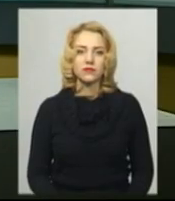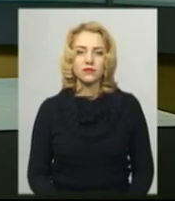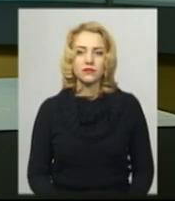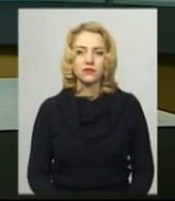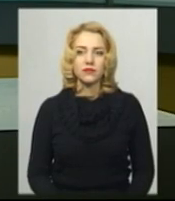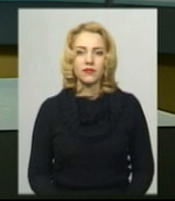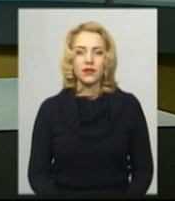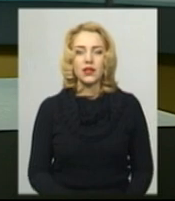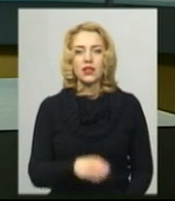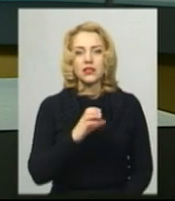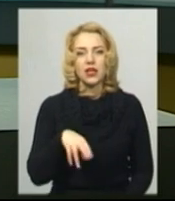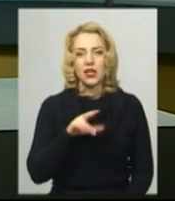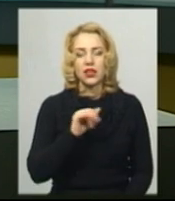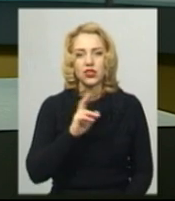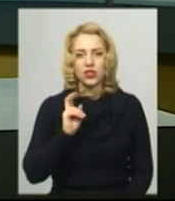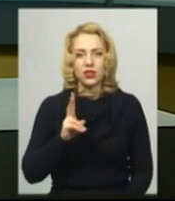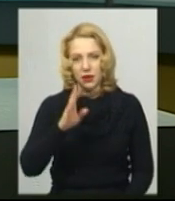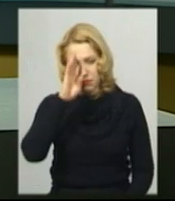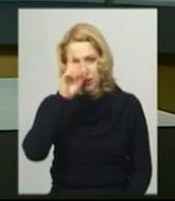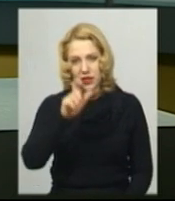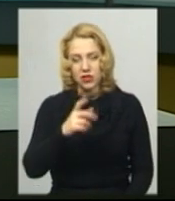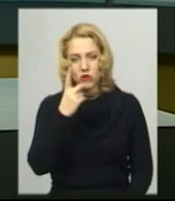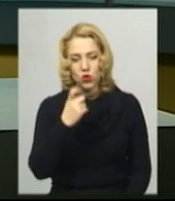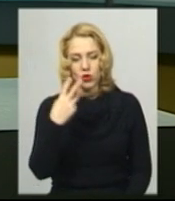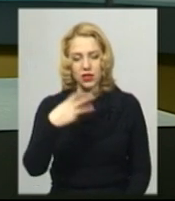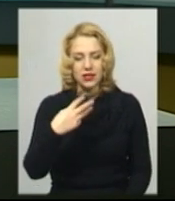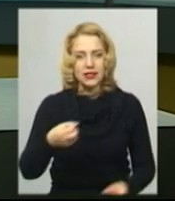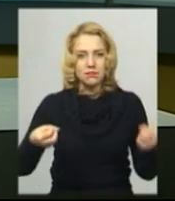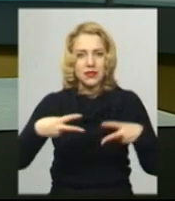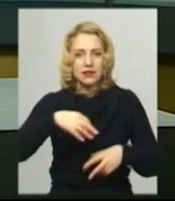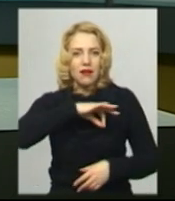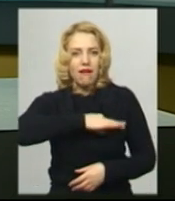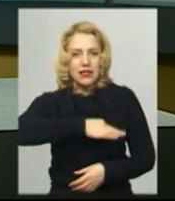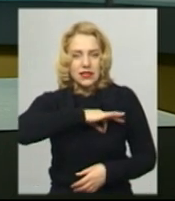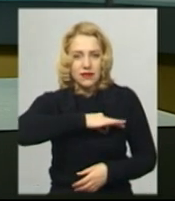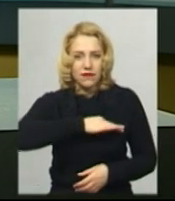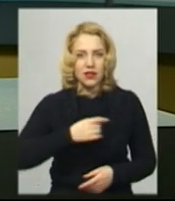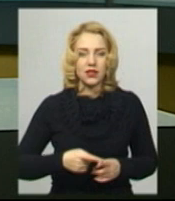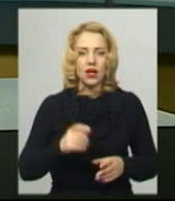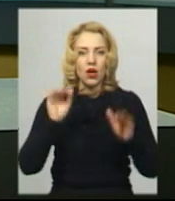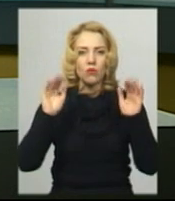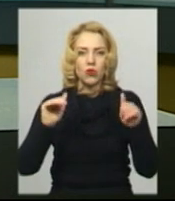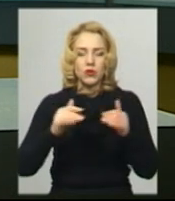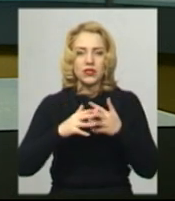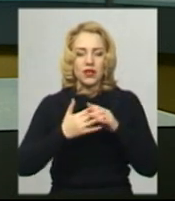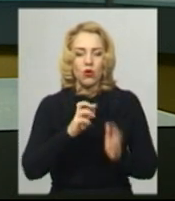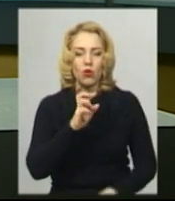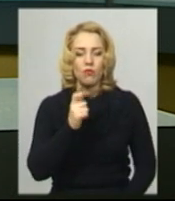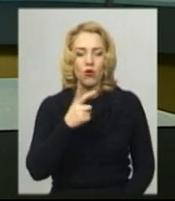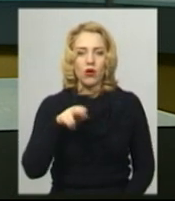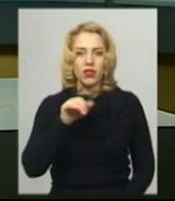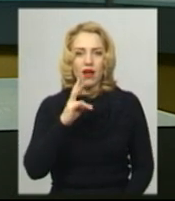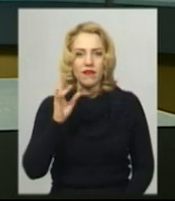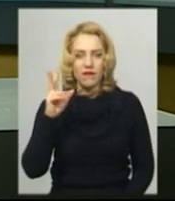З Сергієм Дичиком, бійцем 130-го спеціального розвідбатальйону, попрощалися сьогодні в селі Богданівка Волочеського